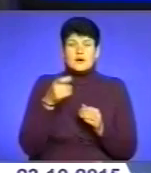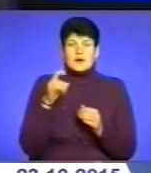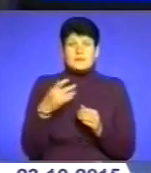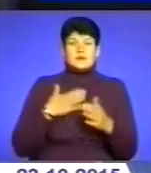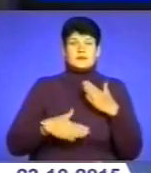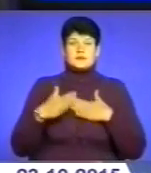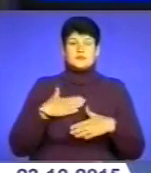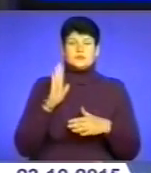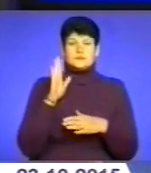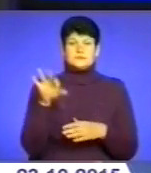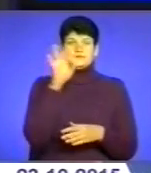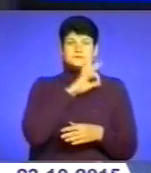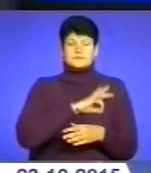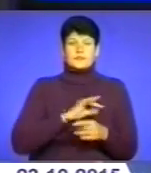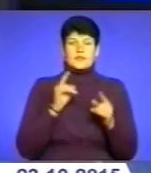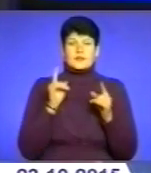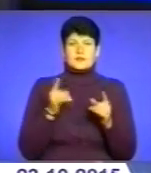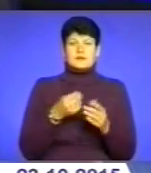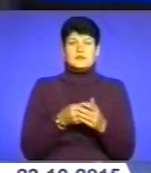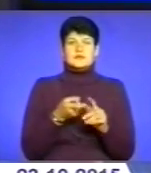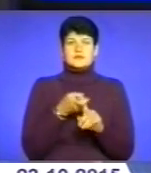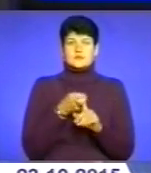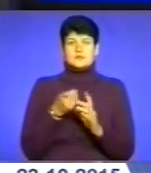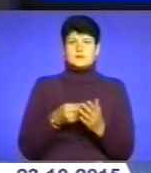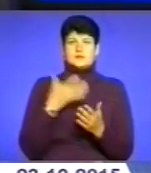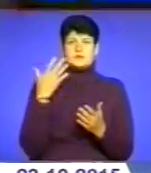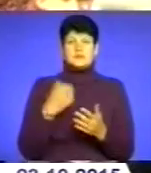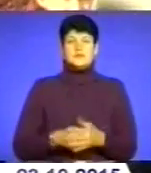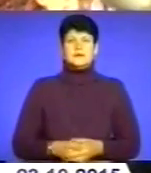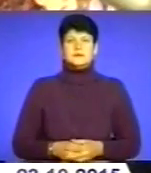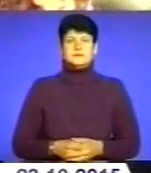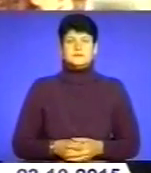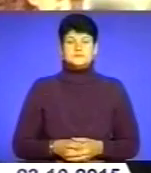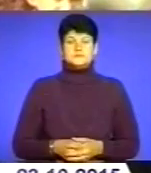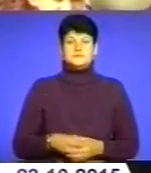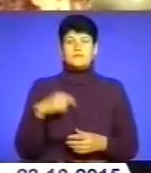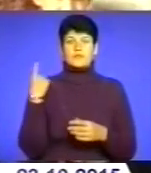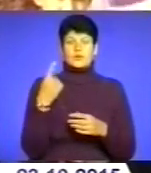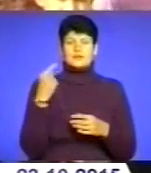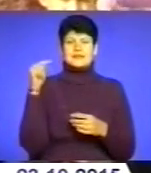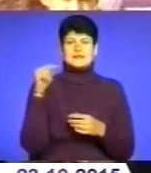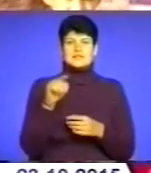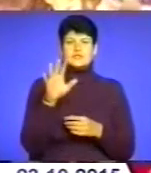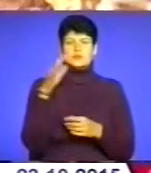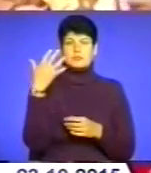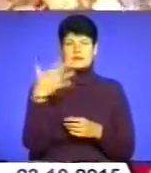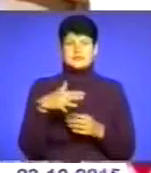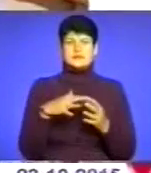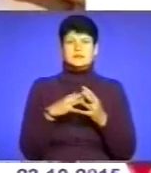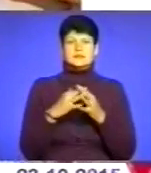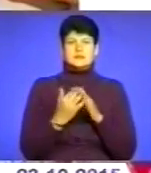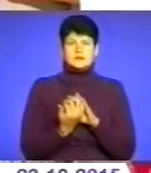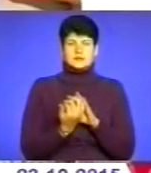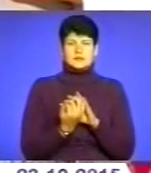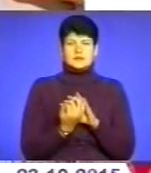що користуватимуться ним навіть через дорожнечу. Деталі у сюжеті. В області 1050 населених пунктів.